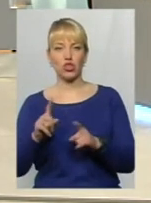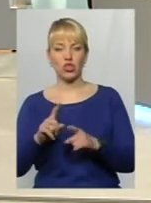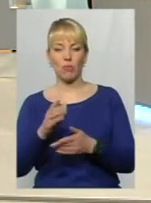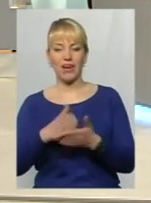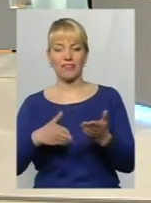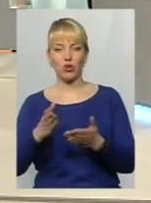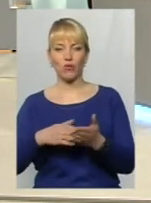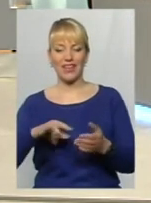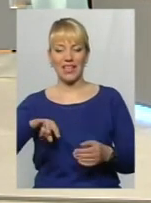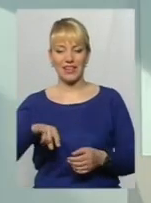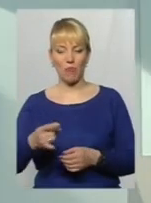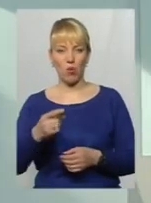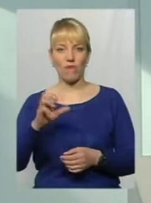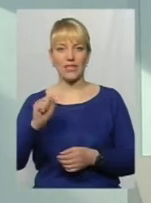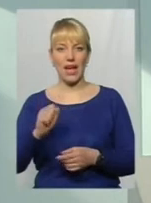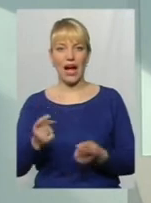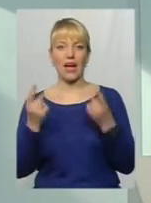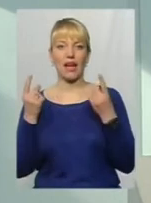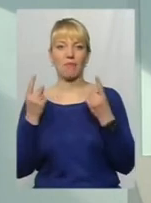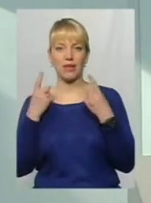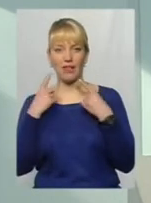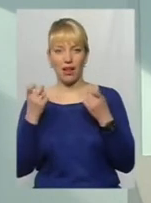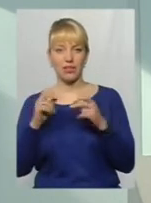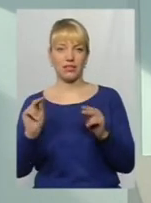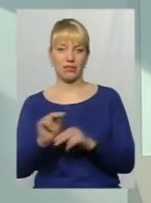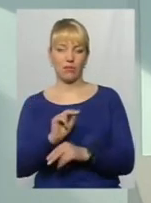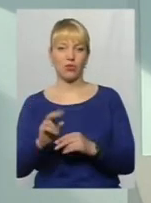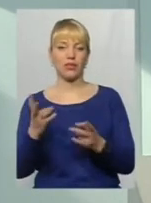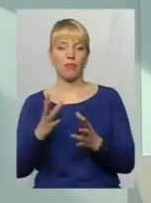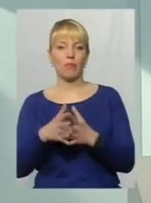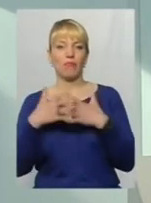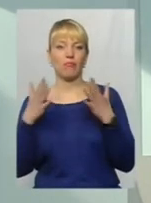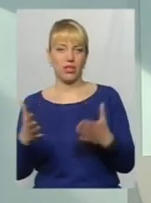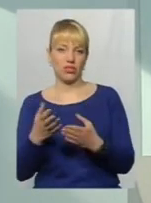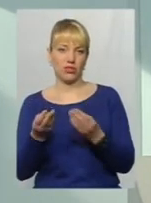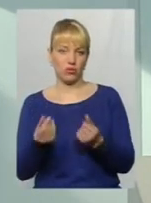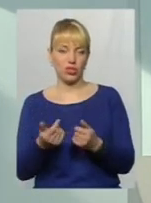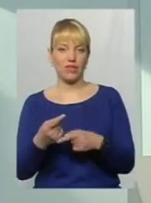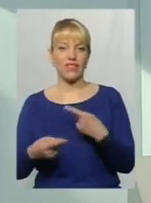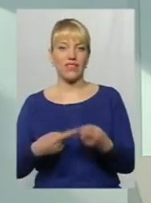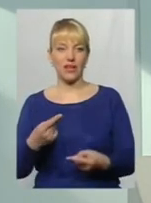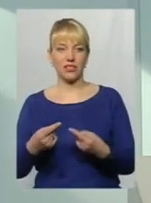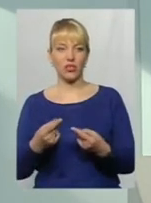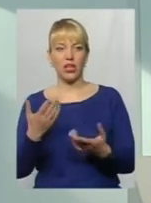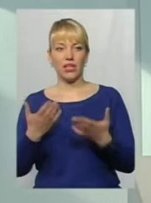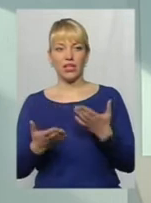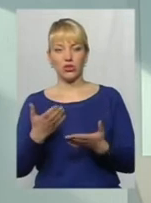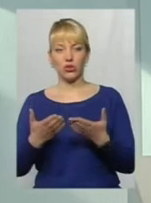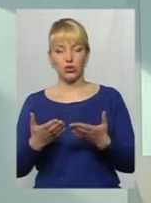ямковість. А капітальний ремонт – це вже набагато більше кошти внаслідок. Ну, якщо,